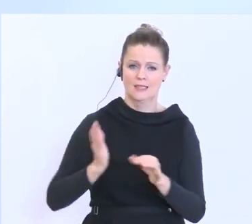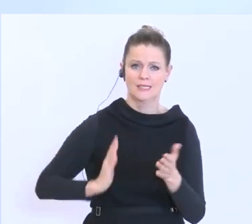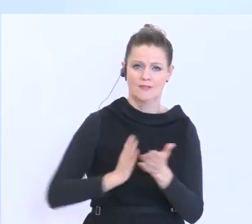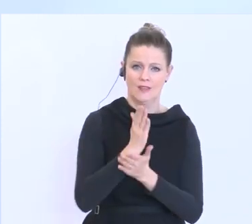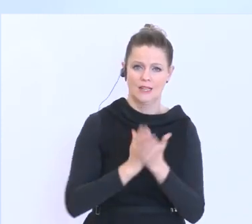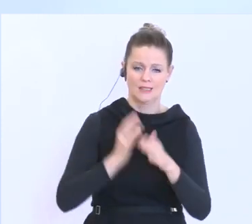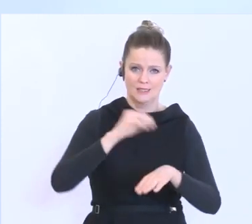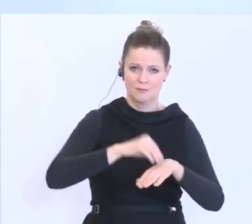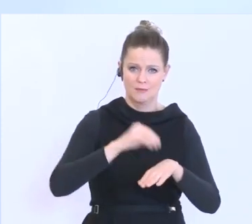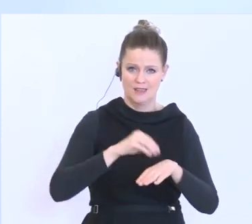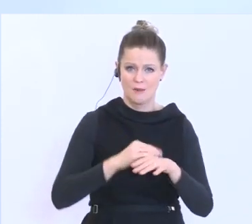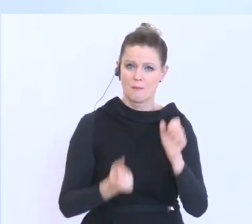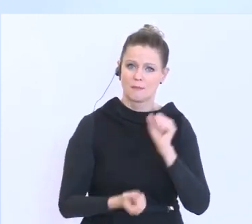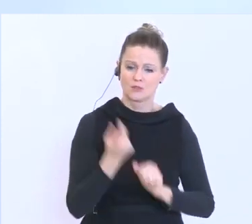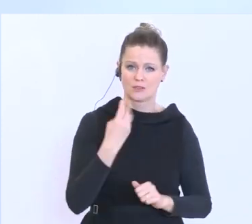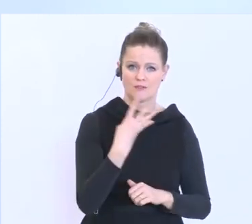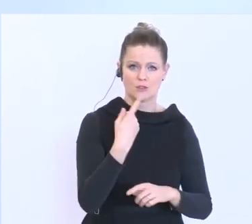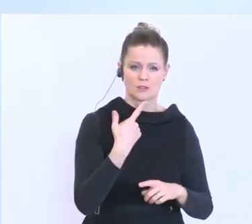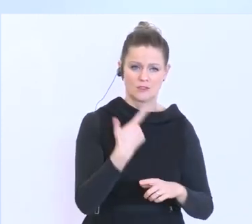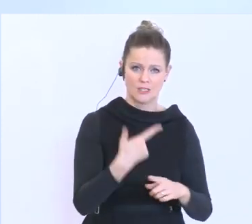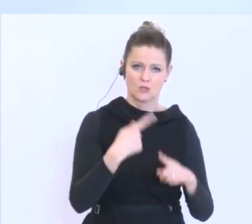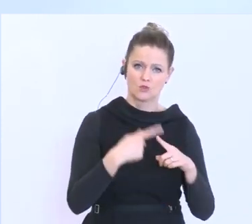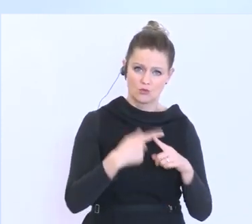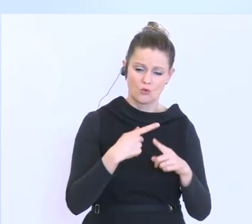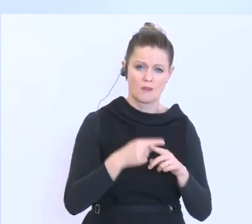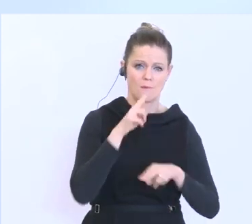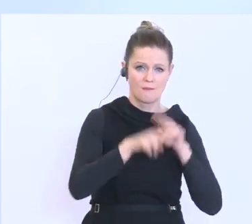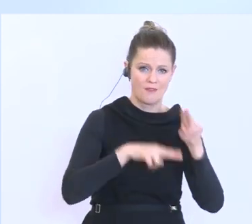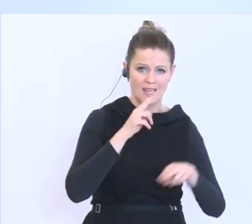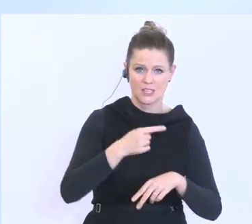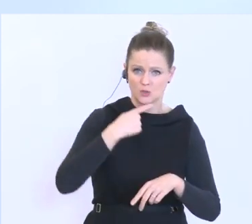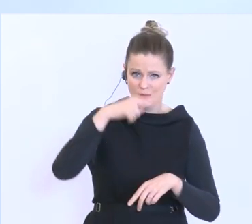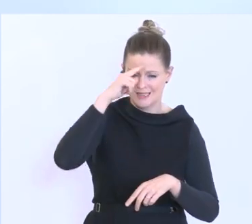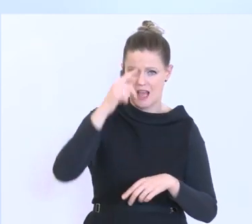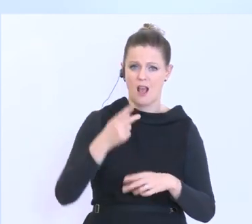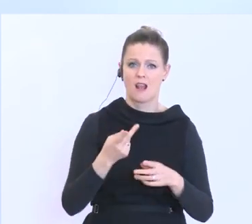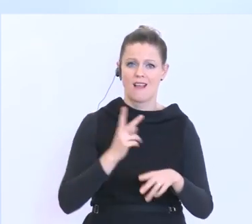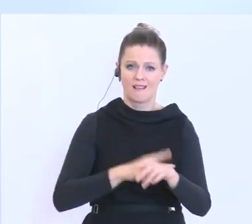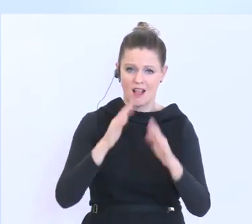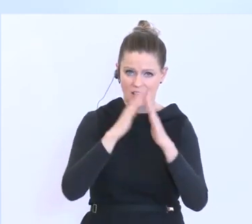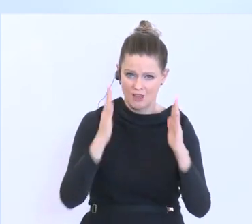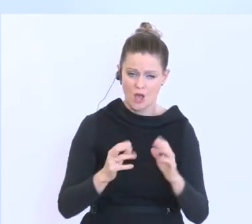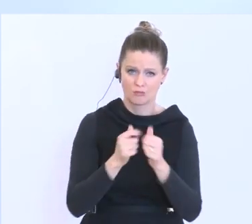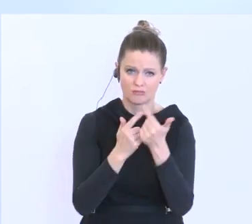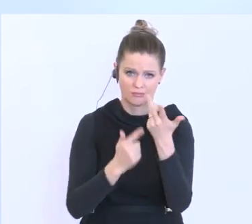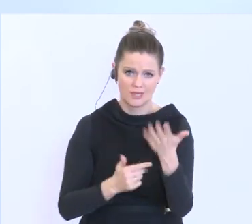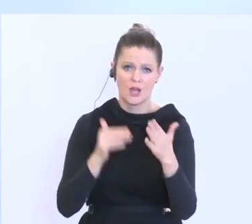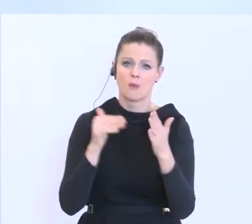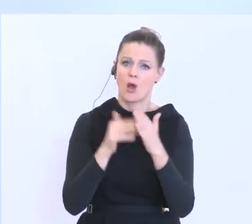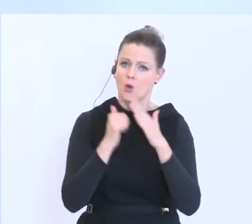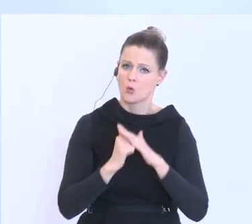Pflegebereich, 24-Stunden-Pflege, im Krankenwesen, in Krankenhäusern brauchen wir dringend Entlastung und Unterstützung.